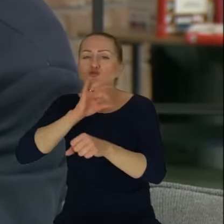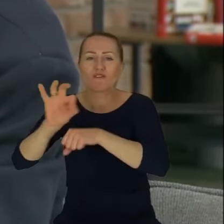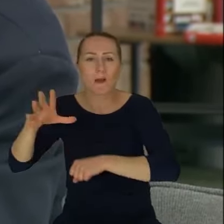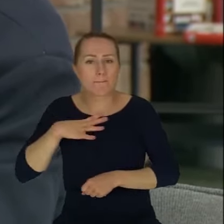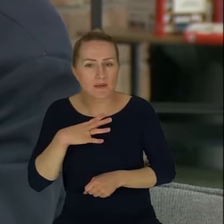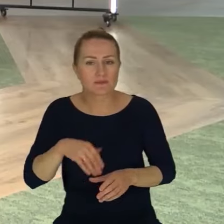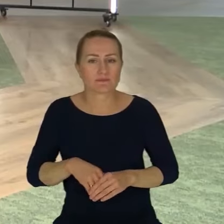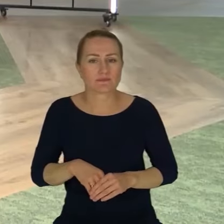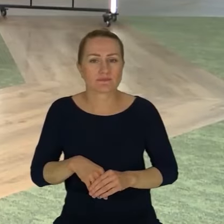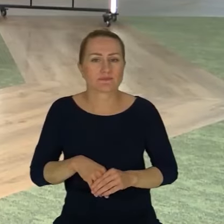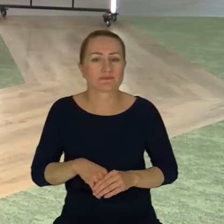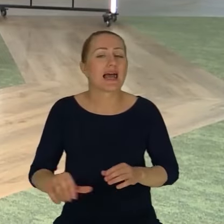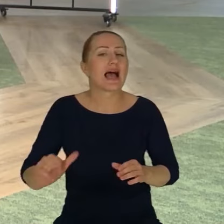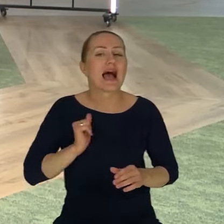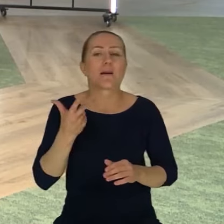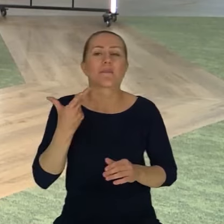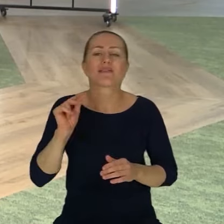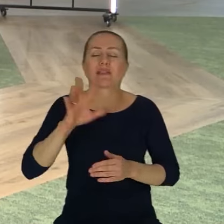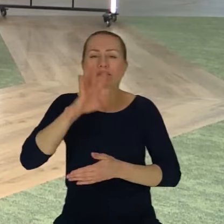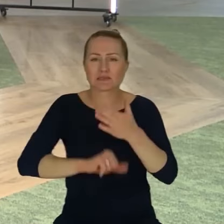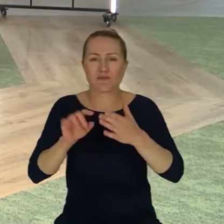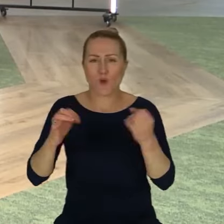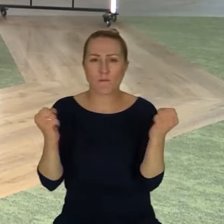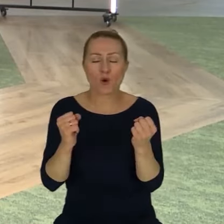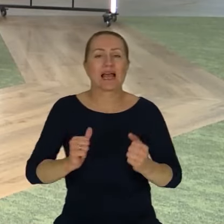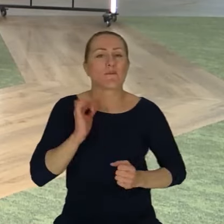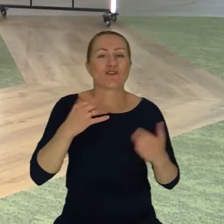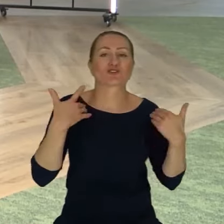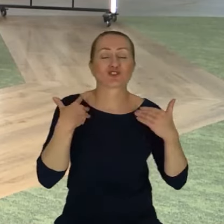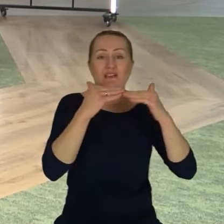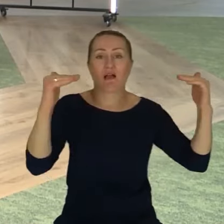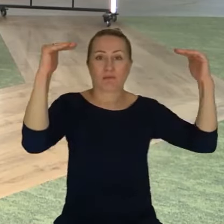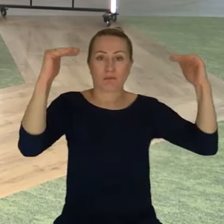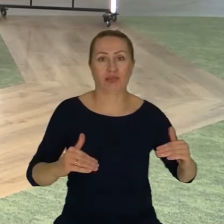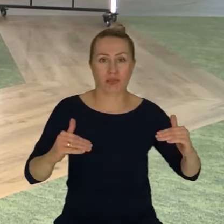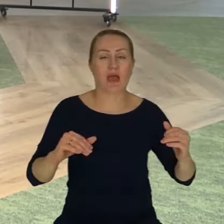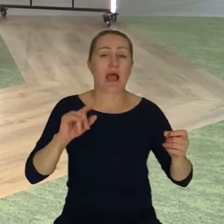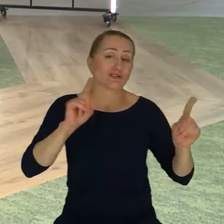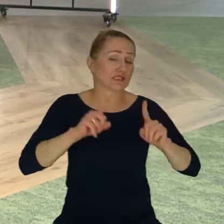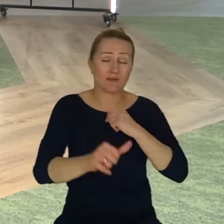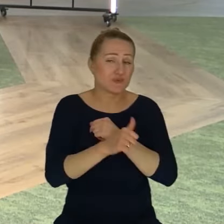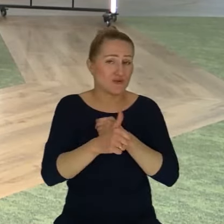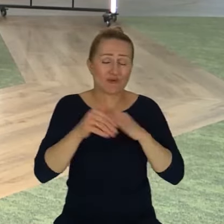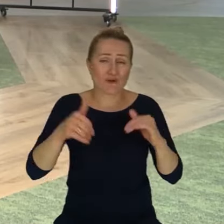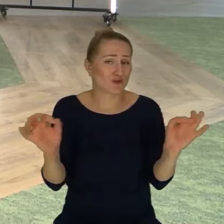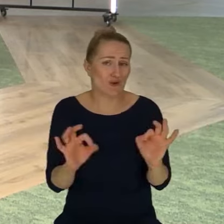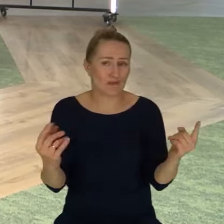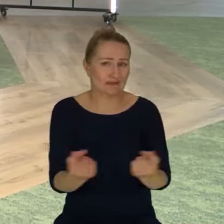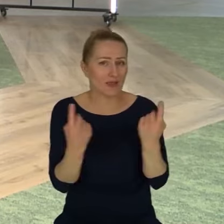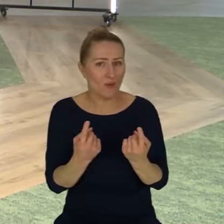nie została mu udzielona pomoc, żeby jego jakość życia była obniżona, a czasami to prowadzi po prostu do dramatycznych sytuacji, więc musimy bardzo